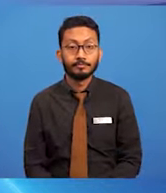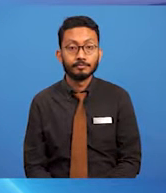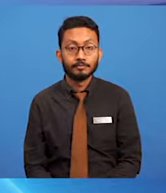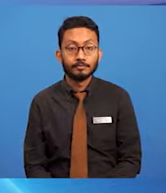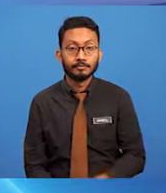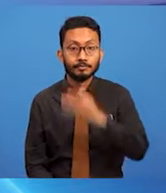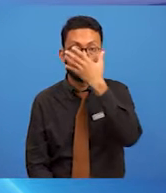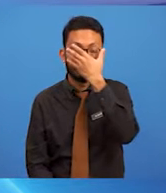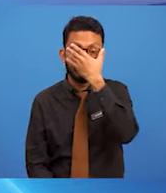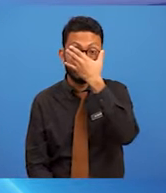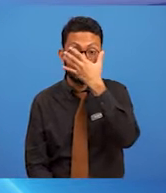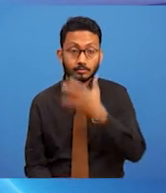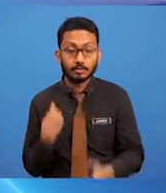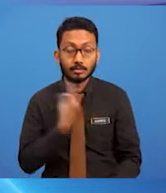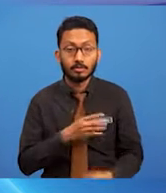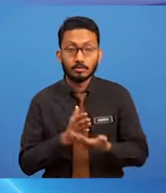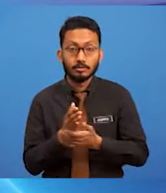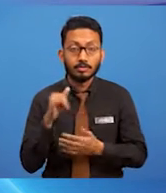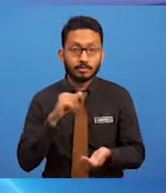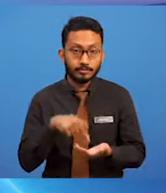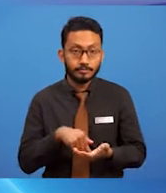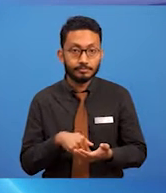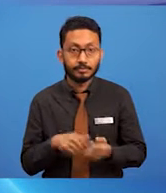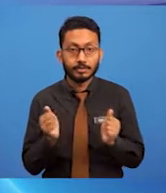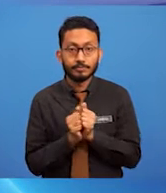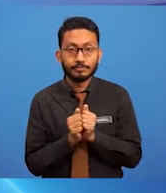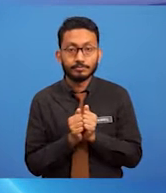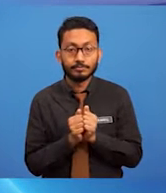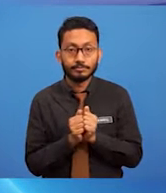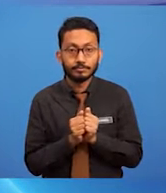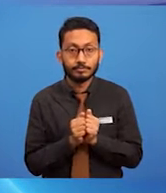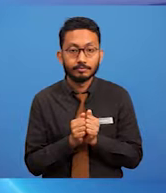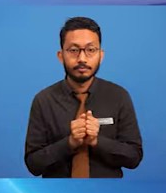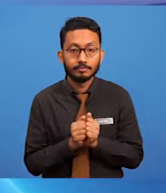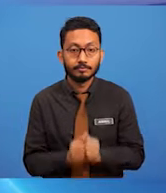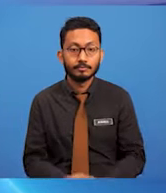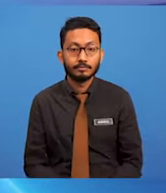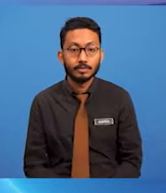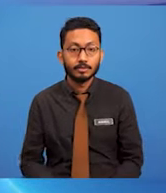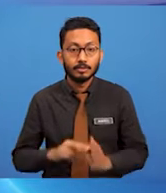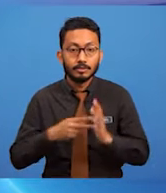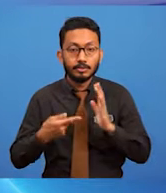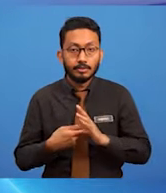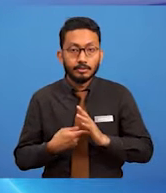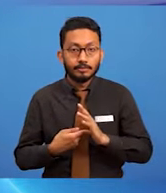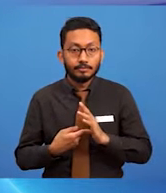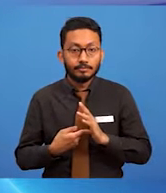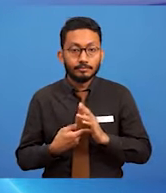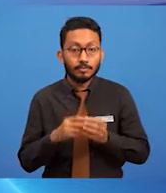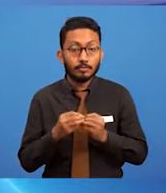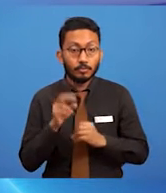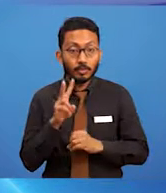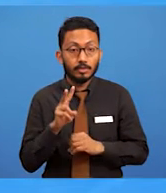Kita teruskan lagi dengan konsep lukisan yang kedua adalah